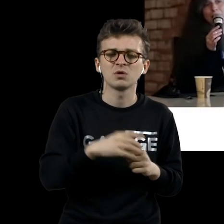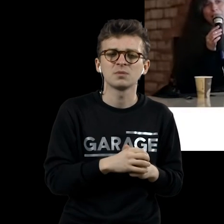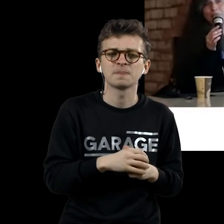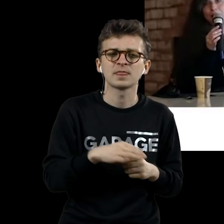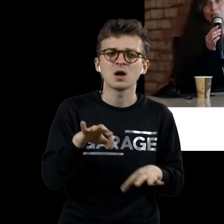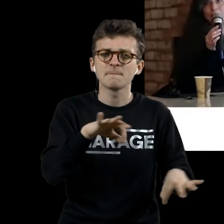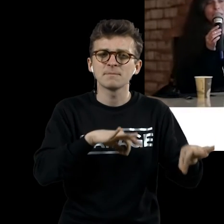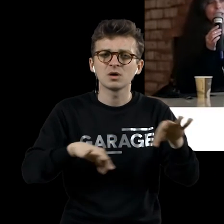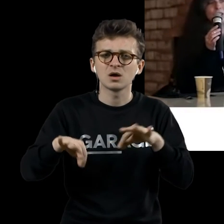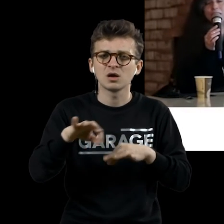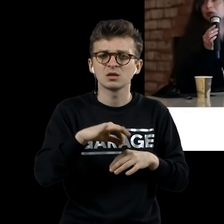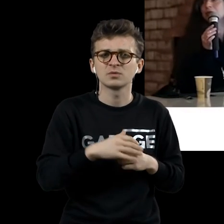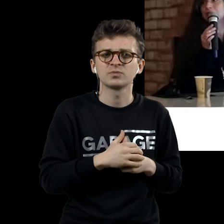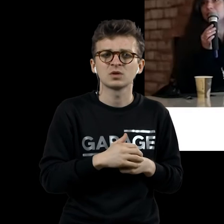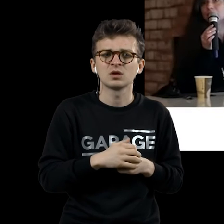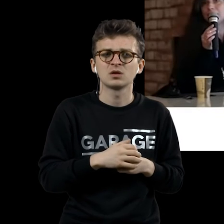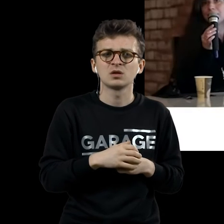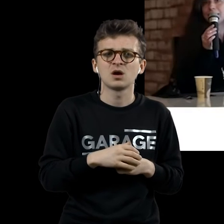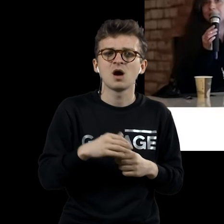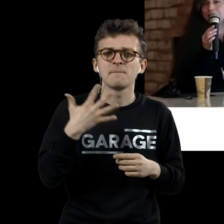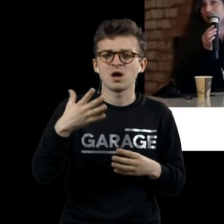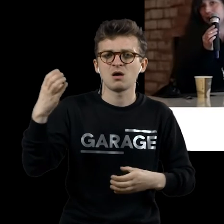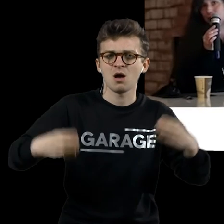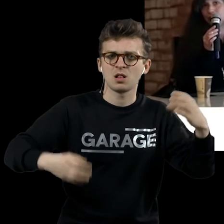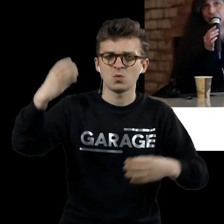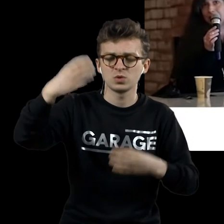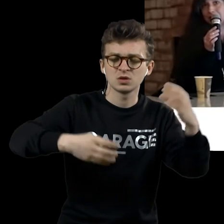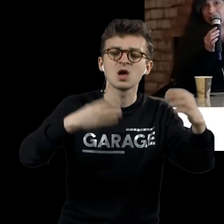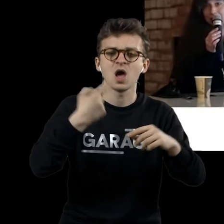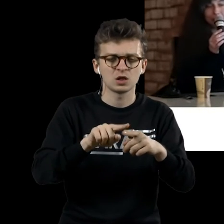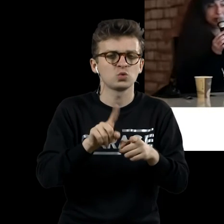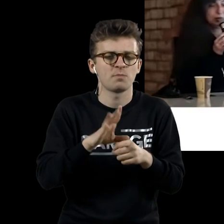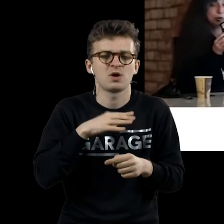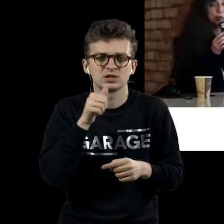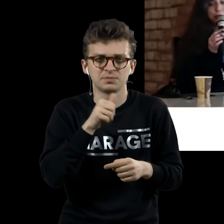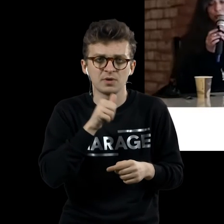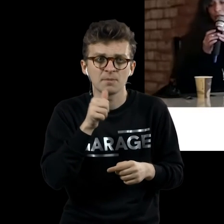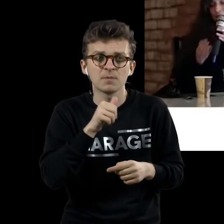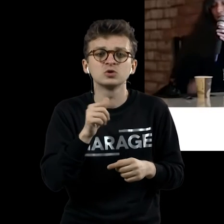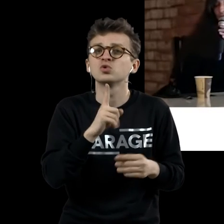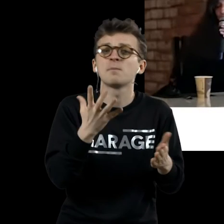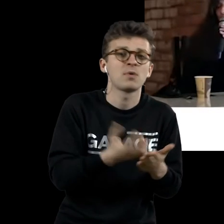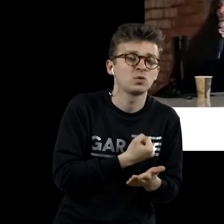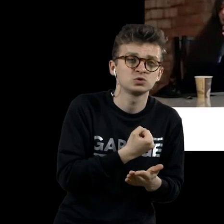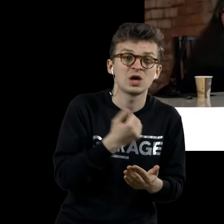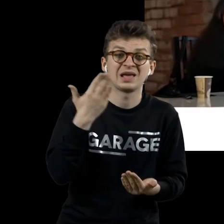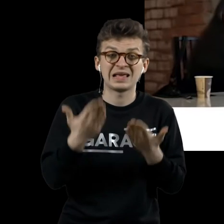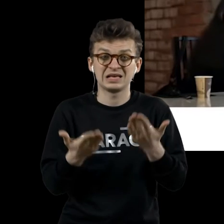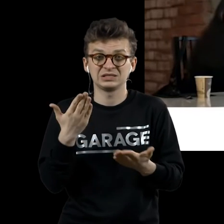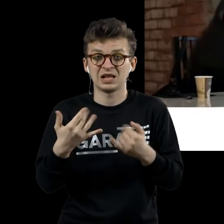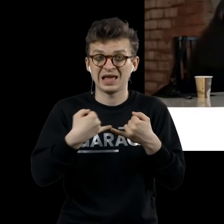остановки эталона. Это эксперимент, тоже они вместе с Монреем это делают. Что получится, если взять